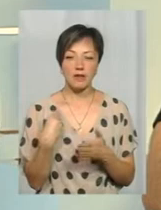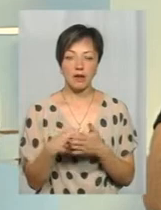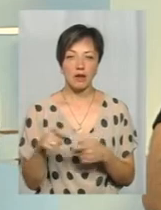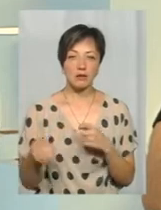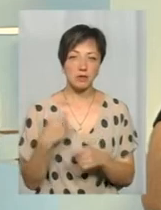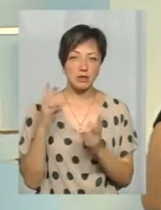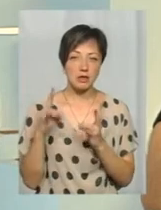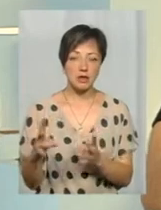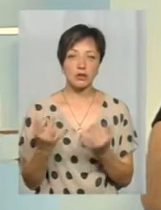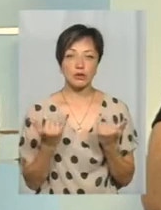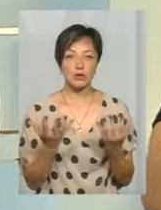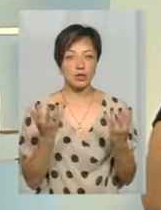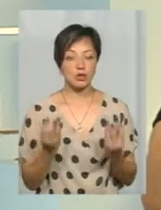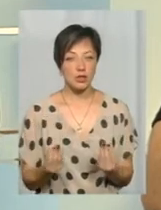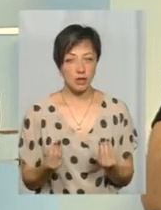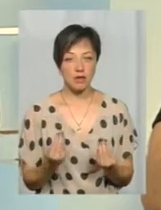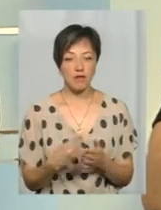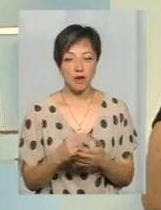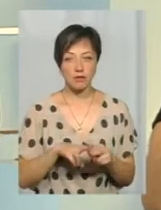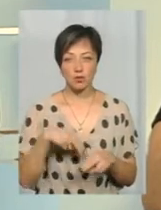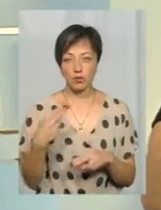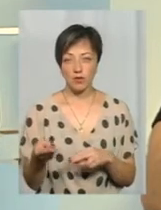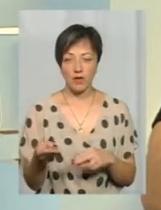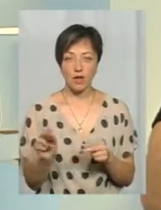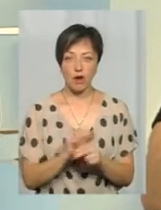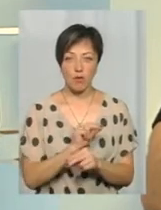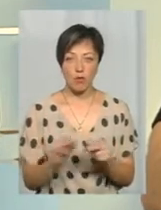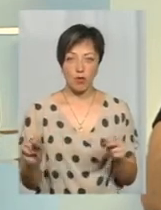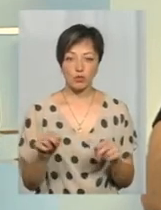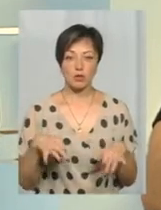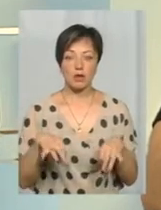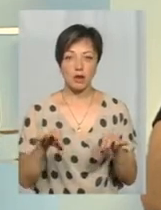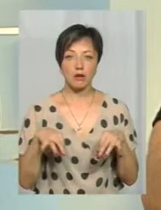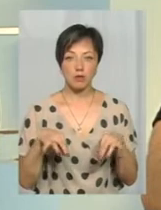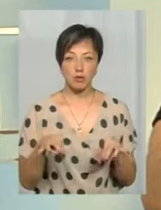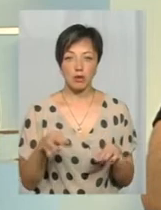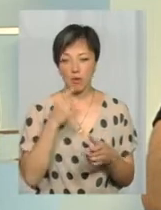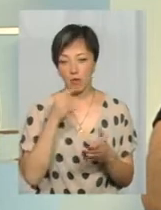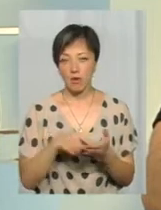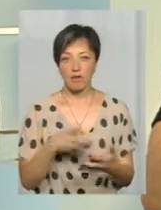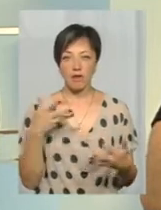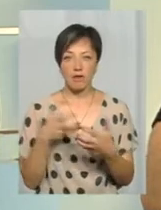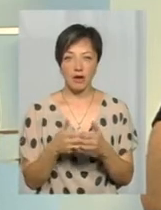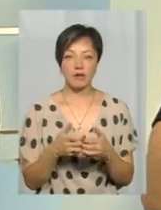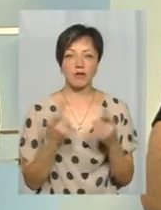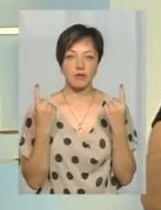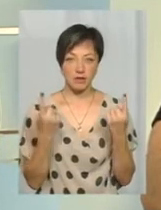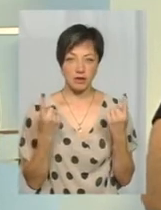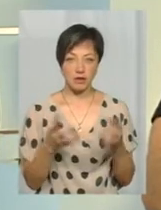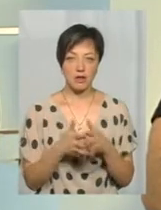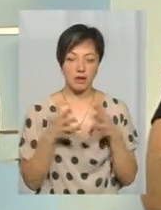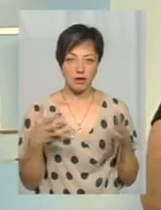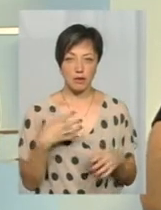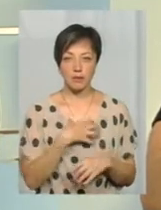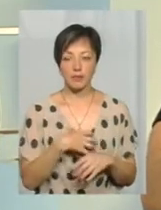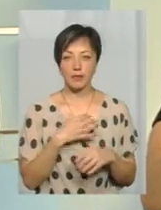збитки, і на сьогоднішній вартість відшкодування ремонту того транспортного засобу, який попав в ДТП, довольно таки значима.